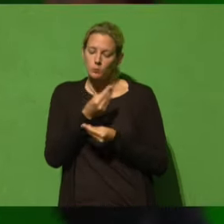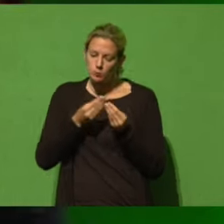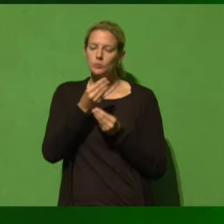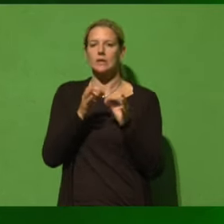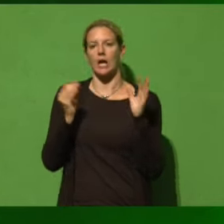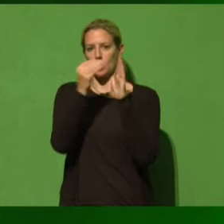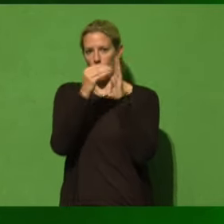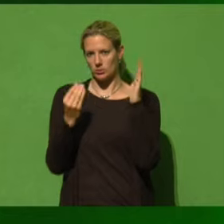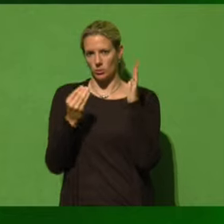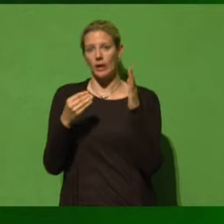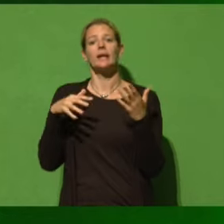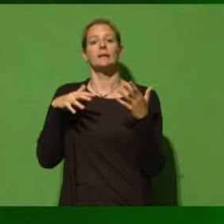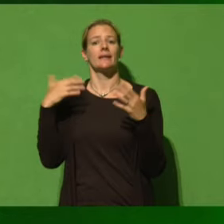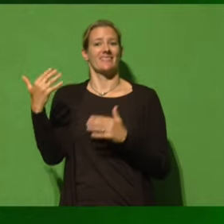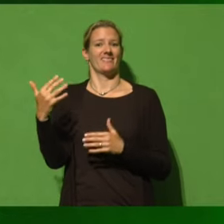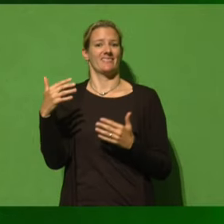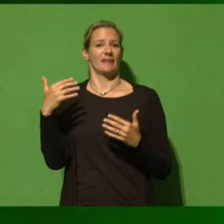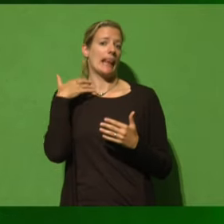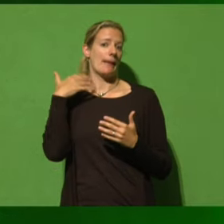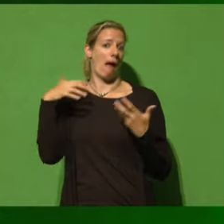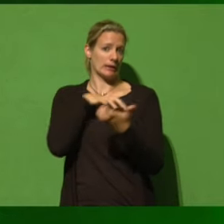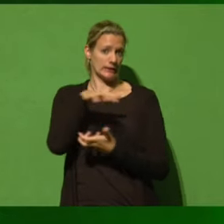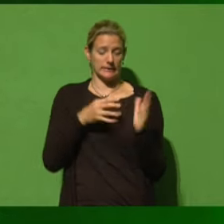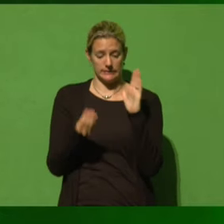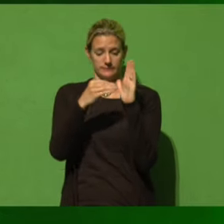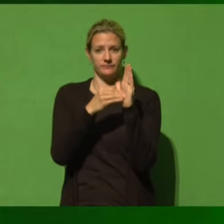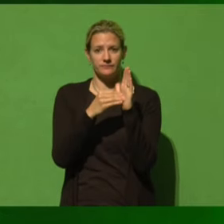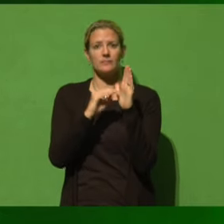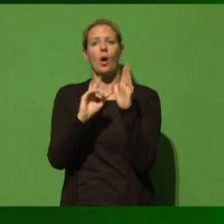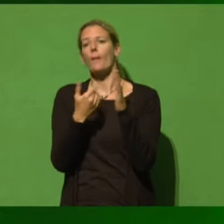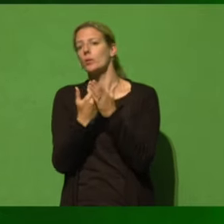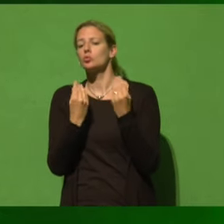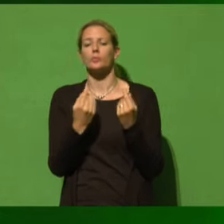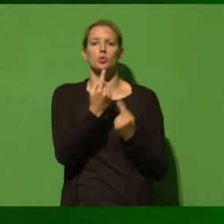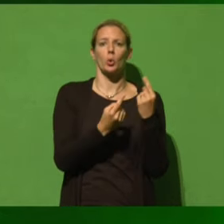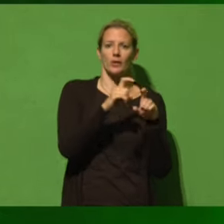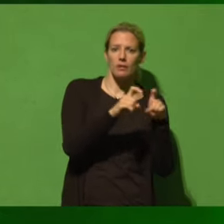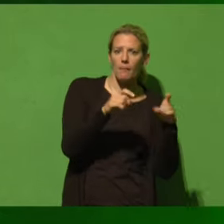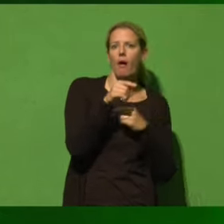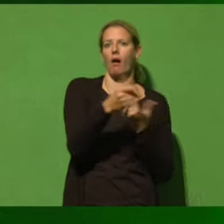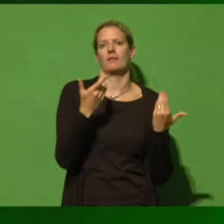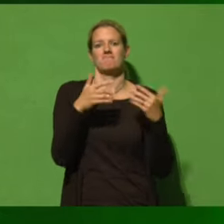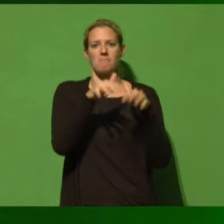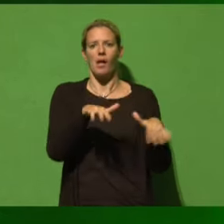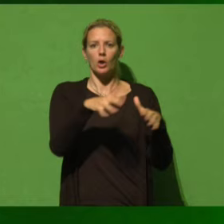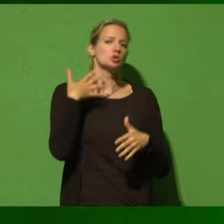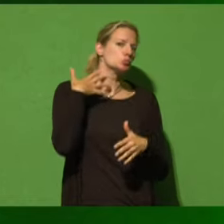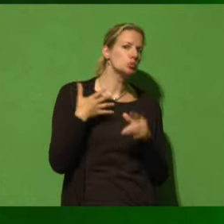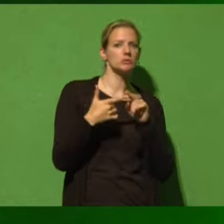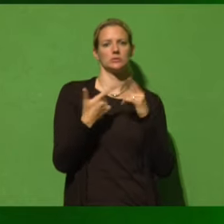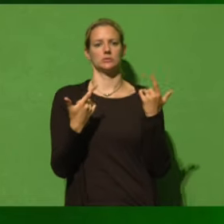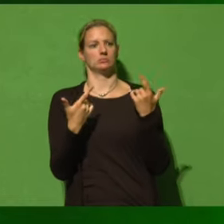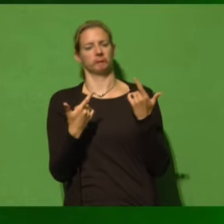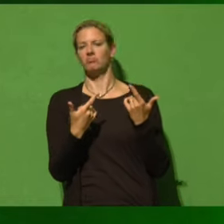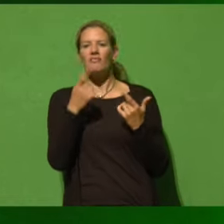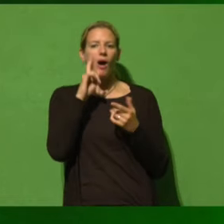Tagesordnung setzen. Auch klassisch grüne Themen, wie die Verschmutzung der Wehre, wie die Rechte der Frauen. Es steht alles wunderbar auf der Tagesordnung